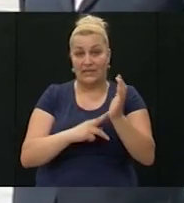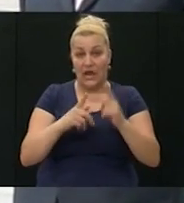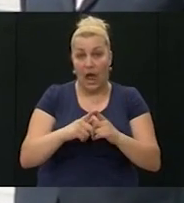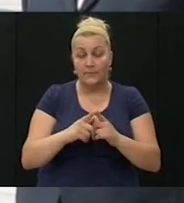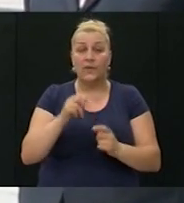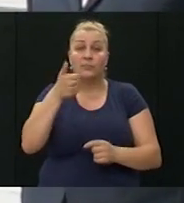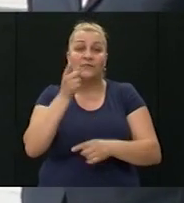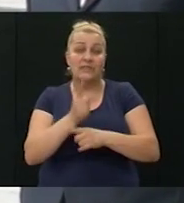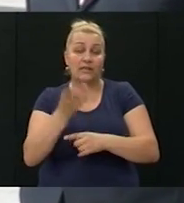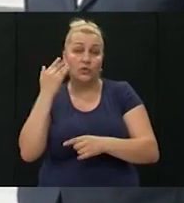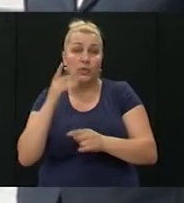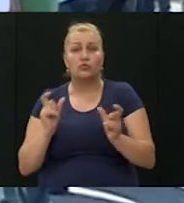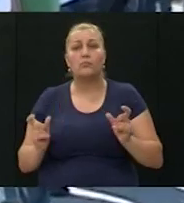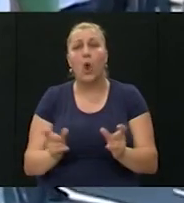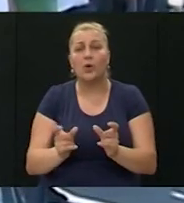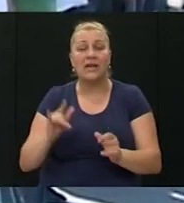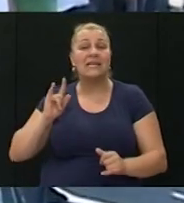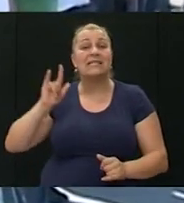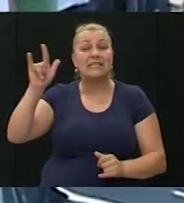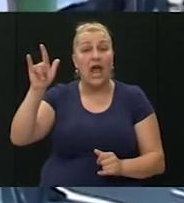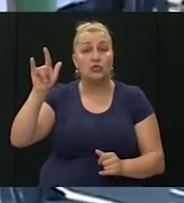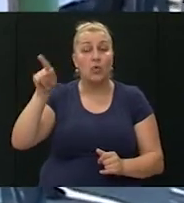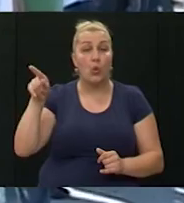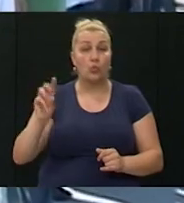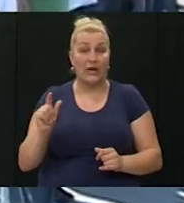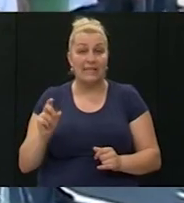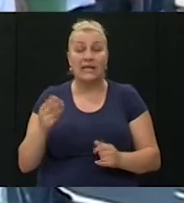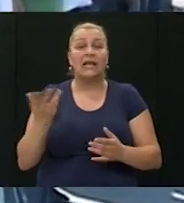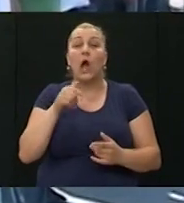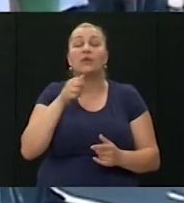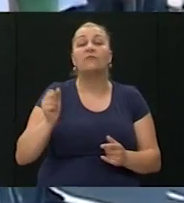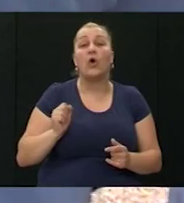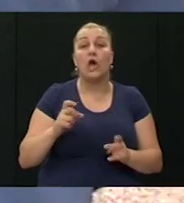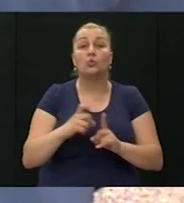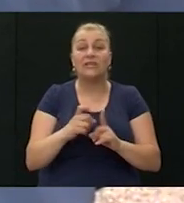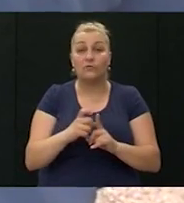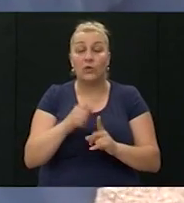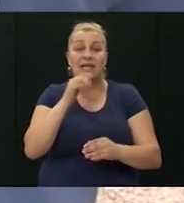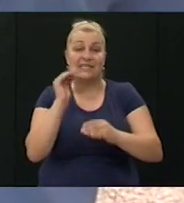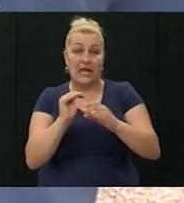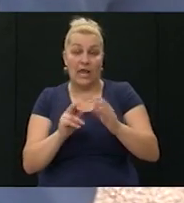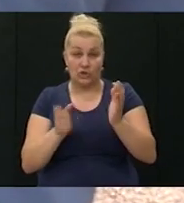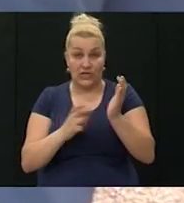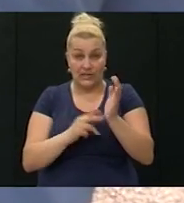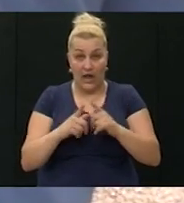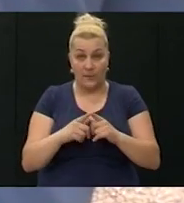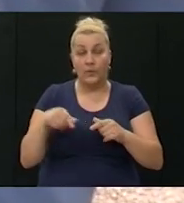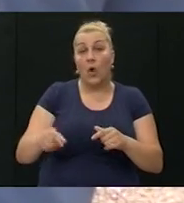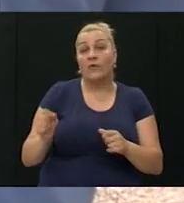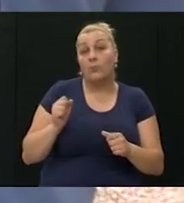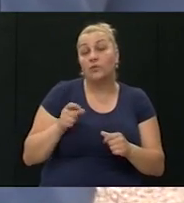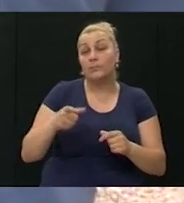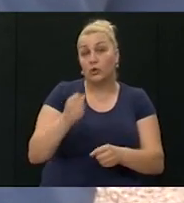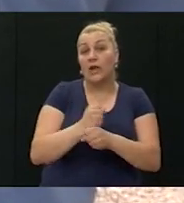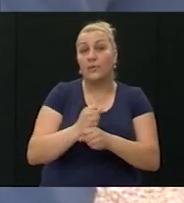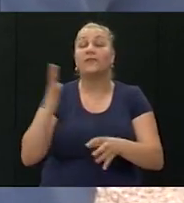važnije zadaće prve bojne su bile blokirati zražnu luku Resnik, kao i vojarnu u divuljama iz skladišta JNA. Ova postojeba je